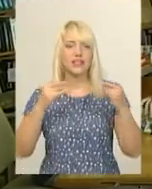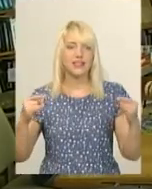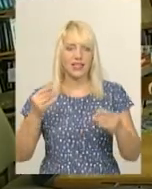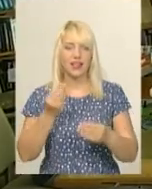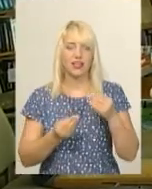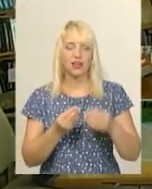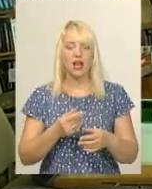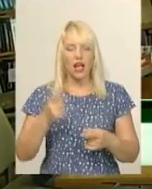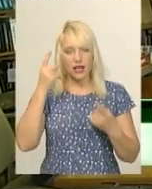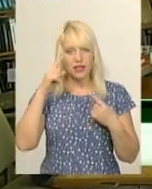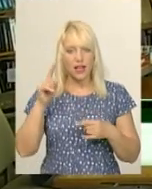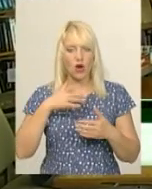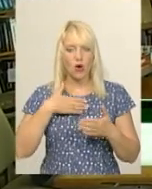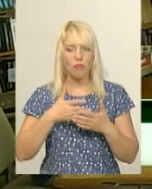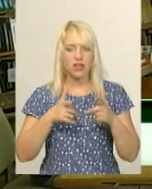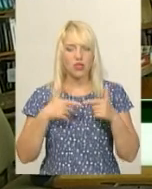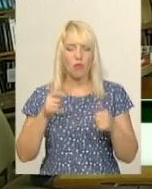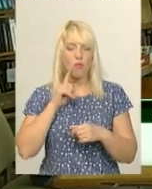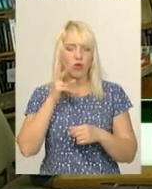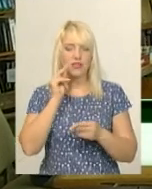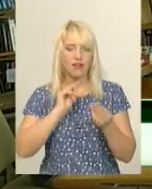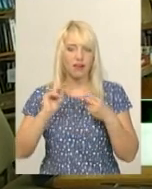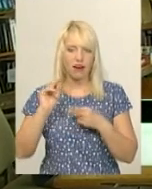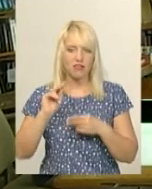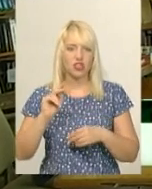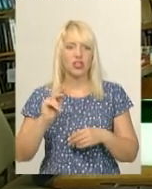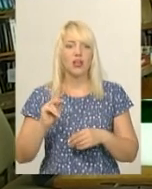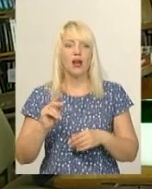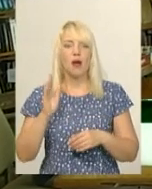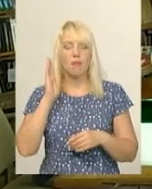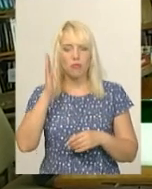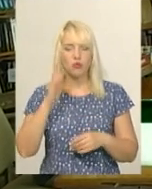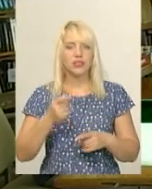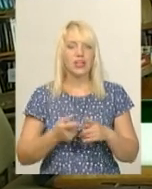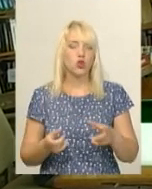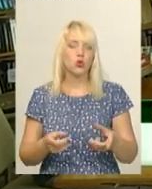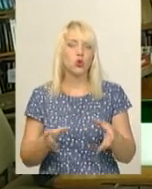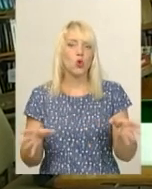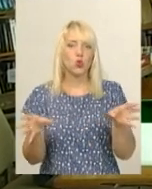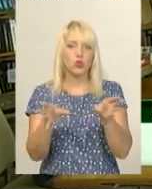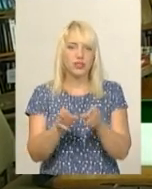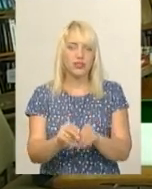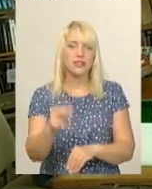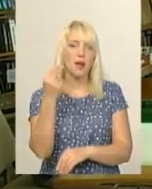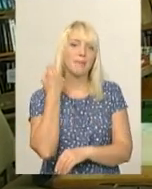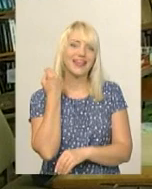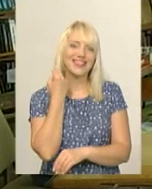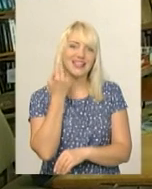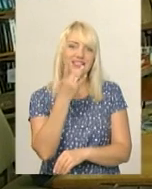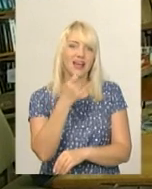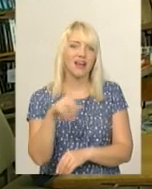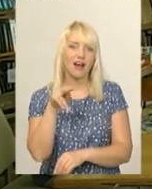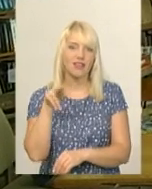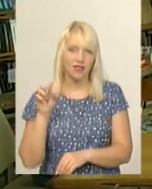ідеї громадської організації «Молодь за краще майбутнє» долучилася Британська рада, яка надала фінансування на проведення даного проєкту, також